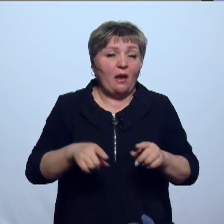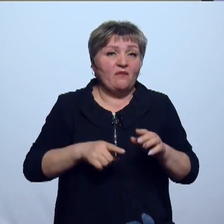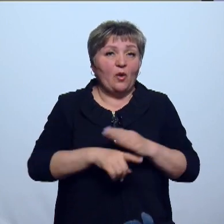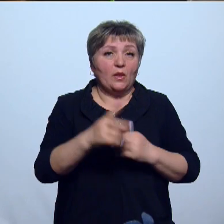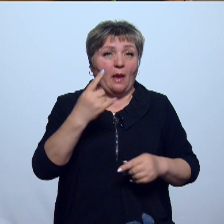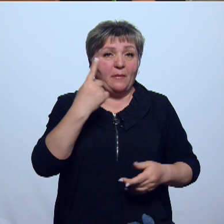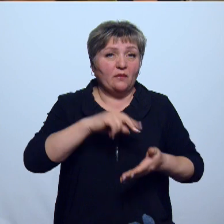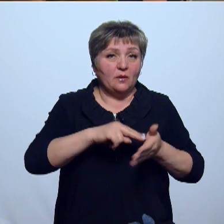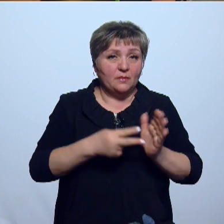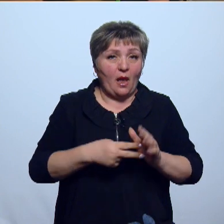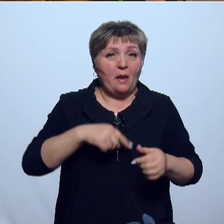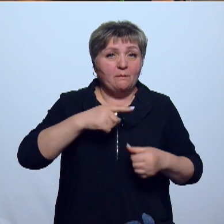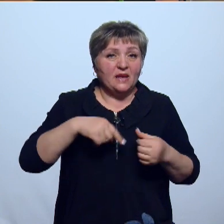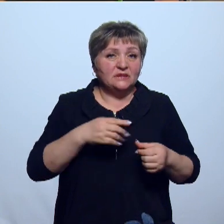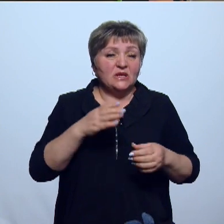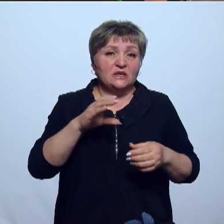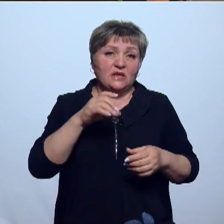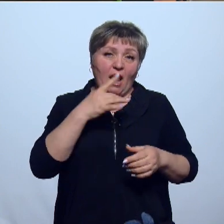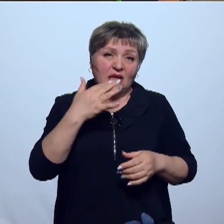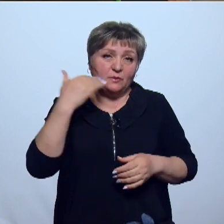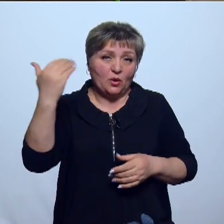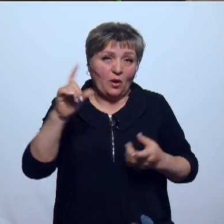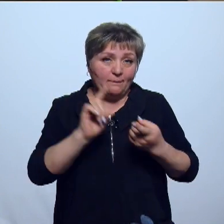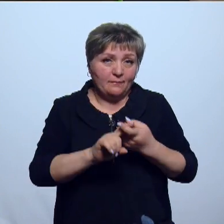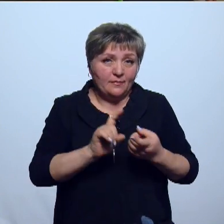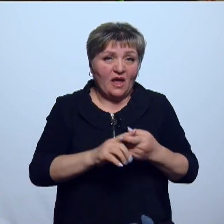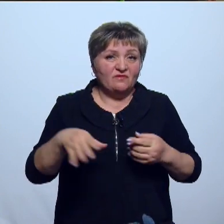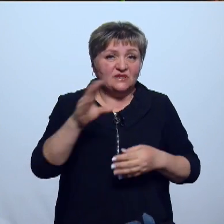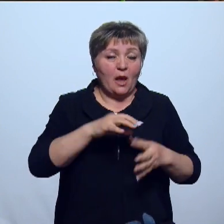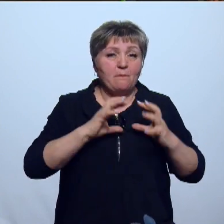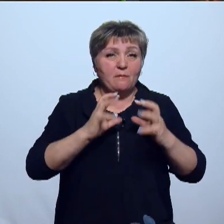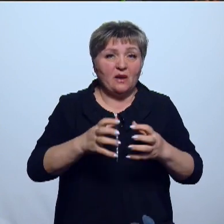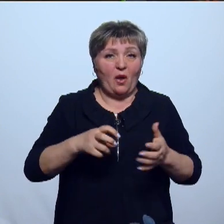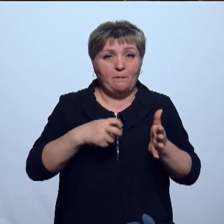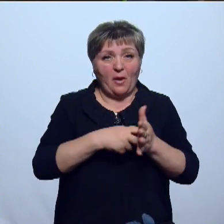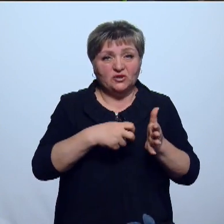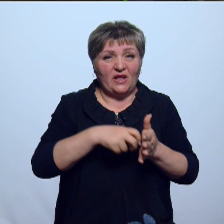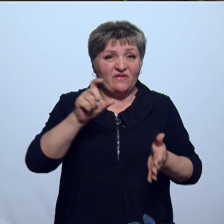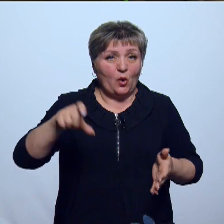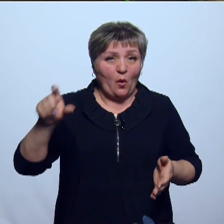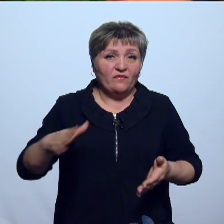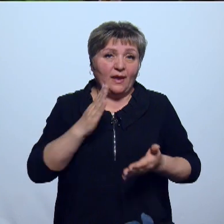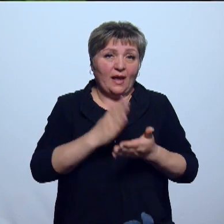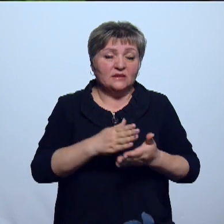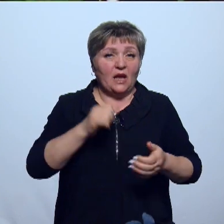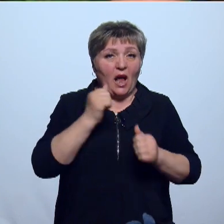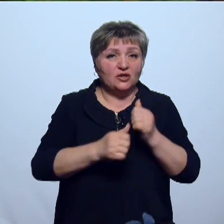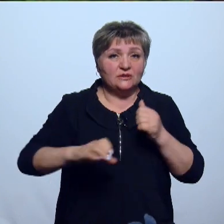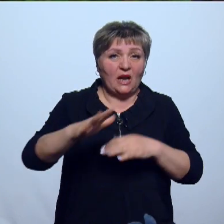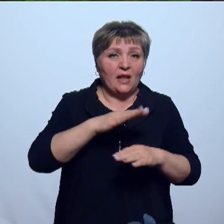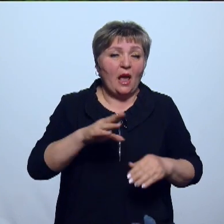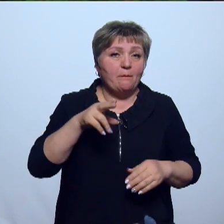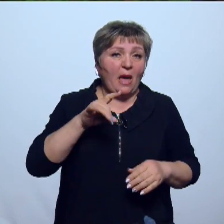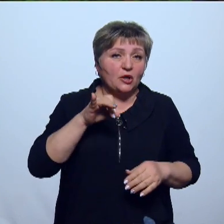помогает бизнесу с экспортом. У компании по соглашению Всемирного союза почтовиков в каждой стране есть партнер. Продукция